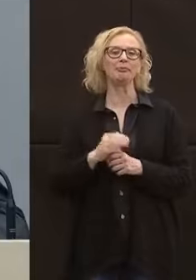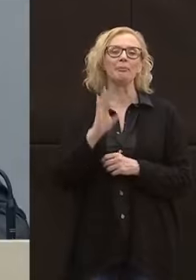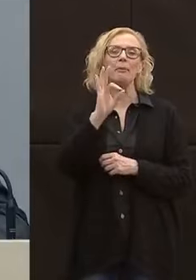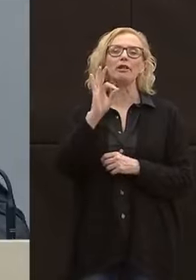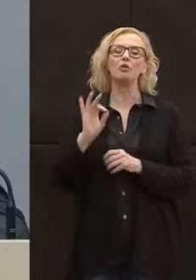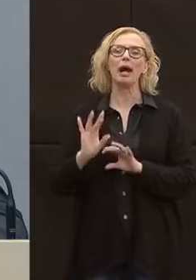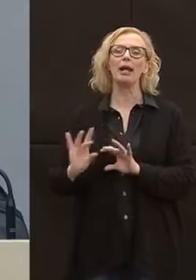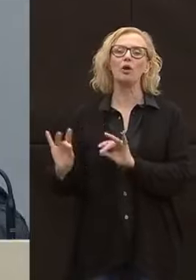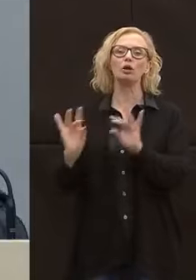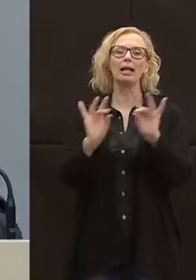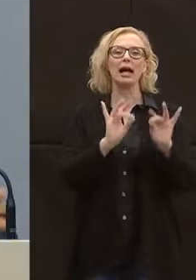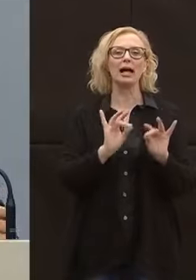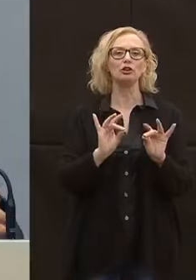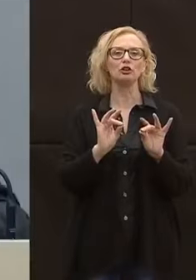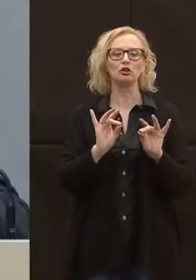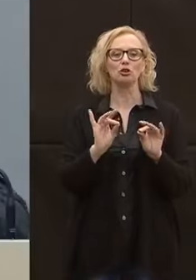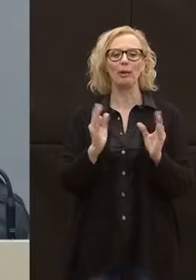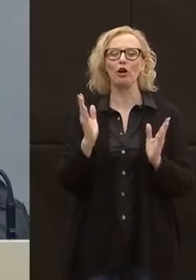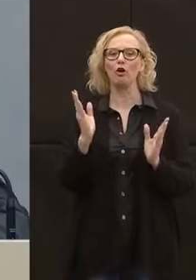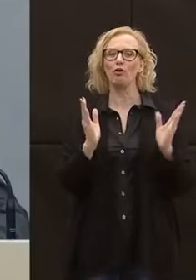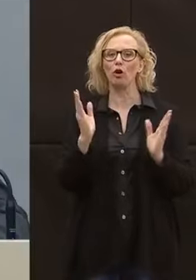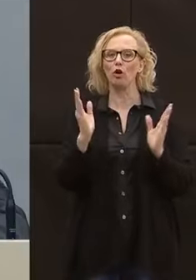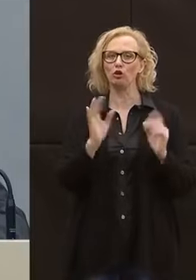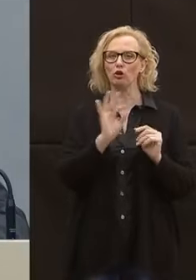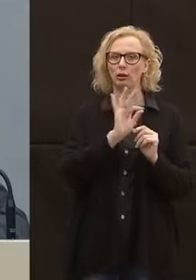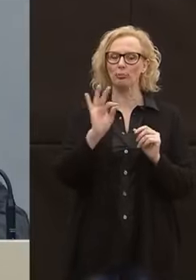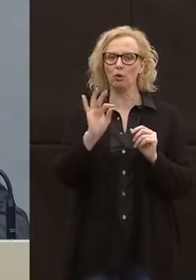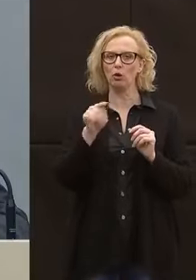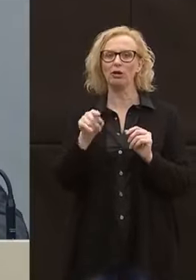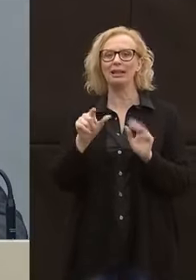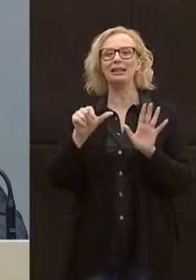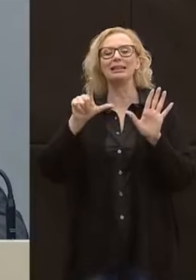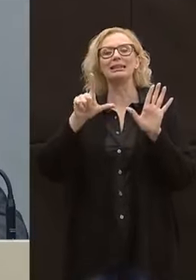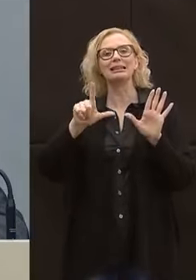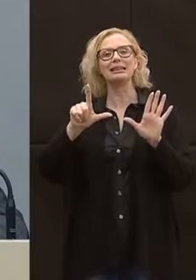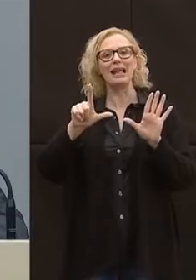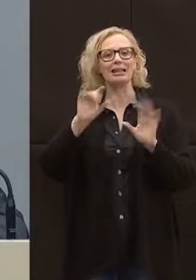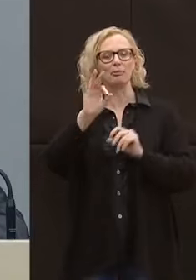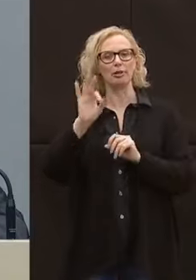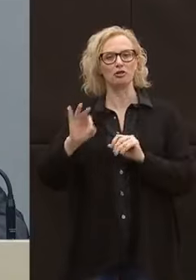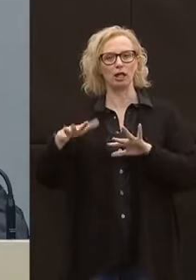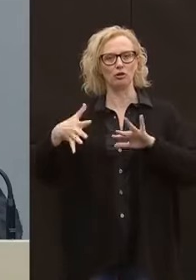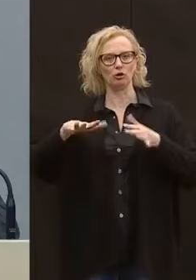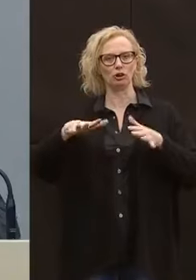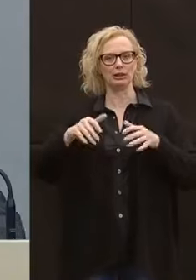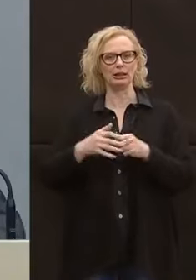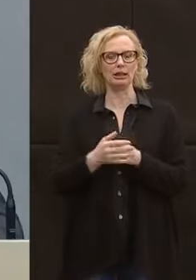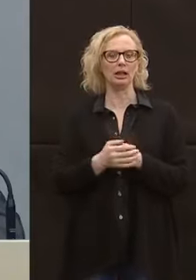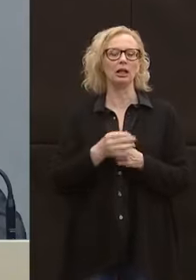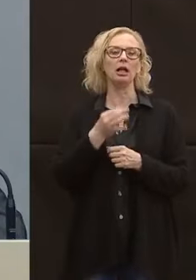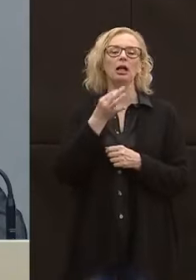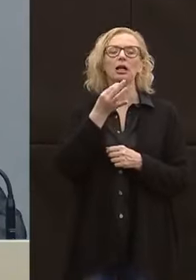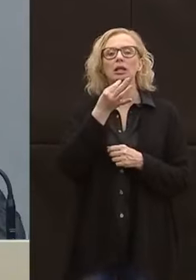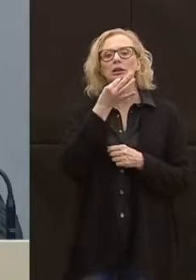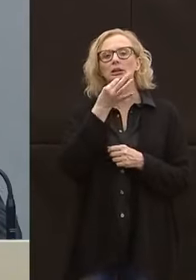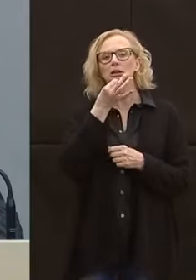contagio, cioè i quanti contagiati rispetto al tampone è del 7% circa, quindi è un dato